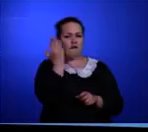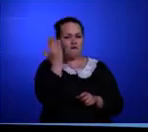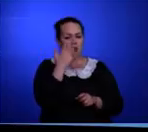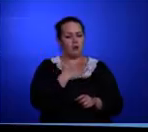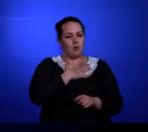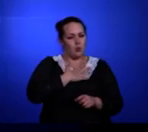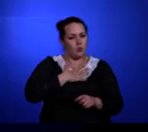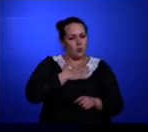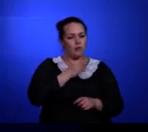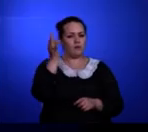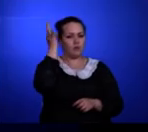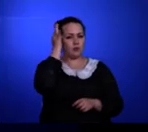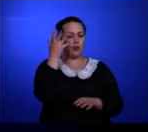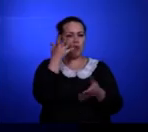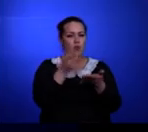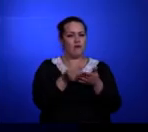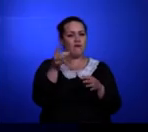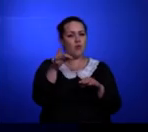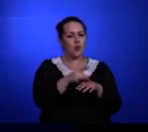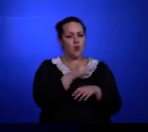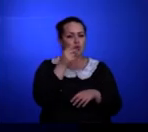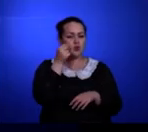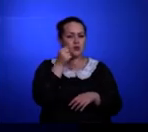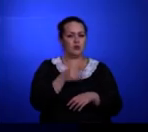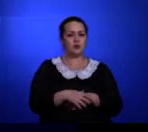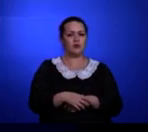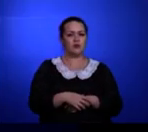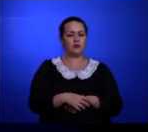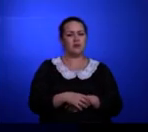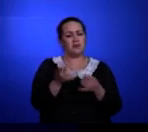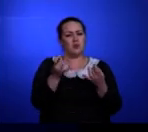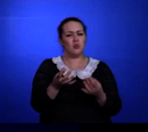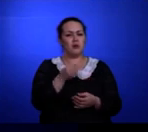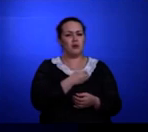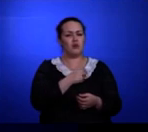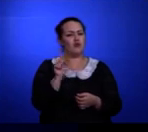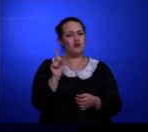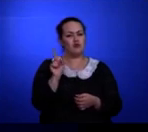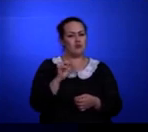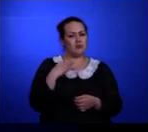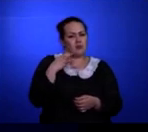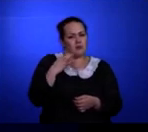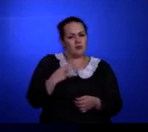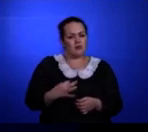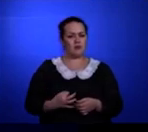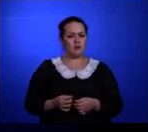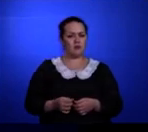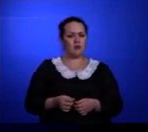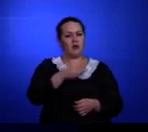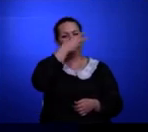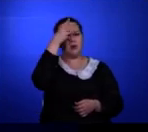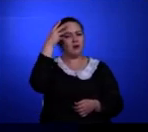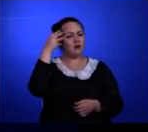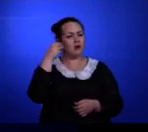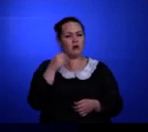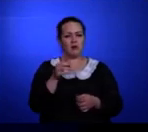вспомнила мужа. А может, просто хотела, чтобы ее сын никогда не забывал своего